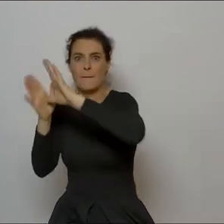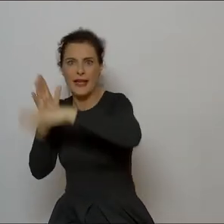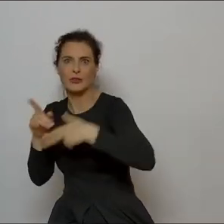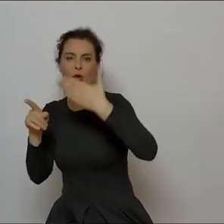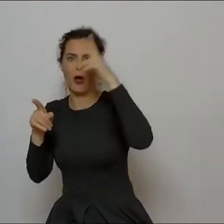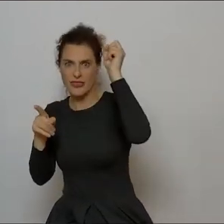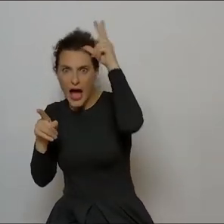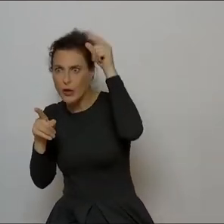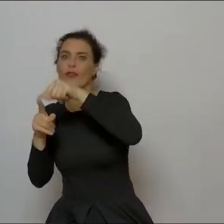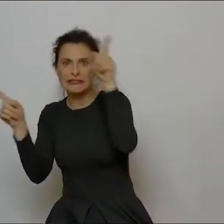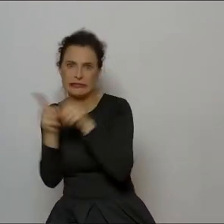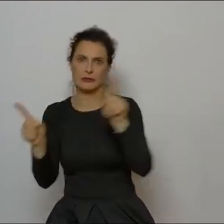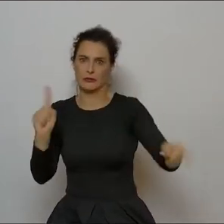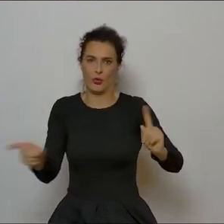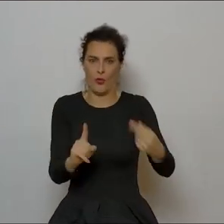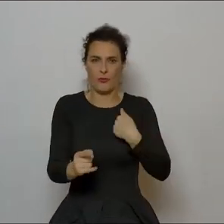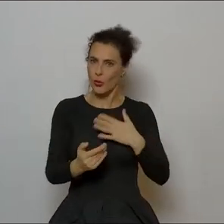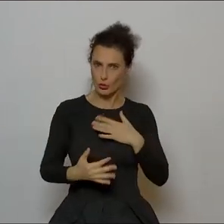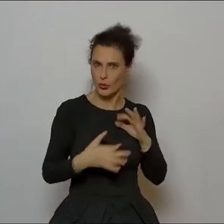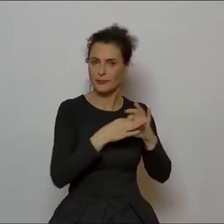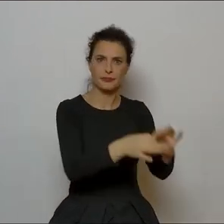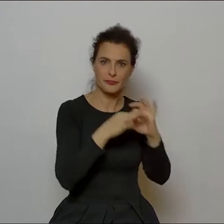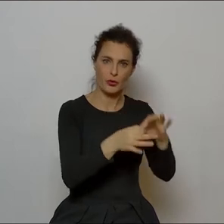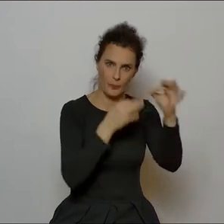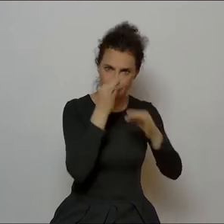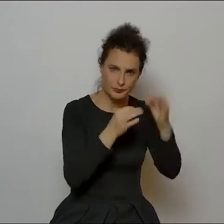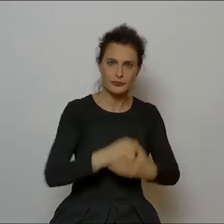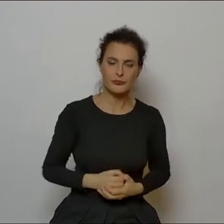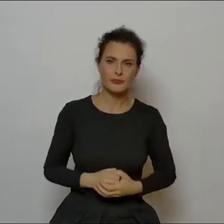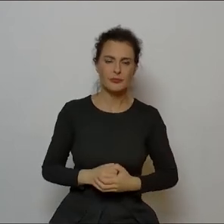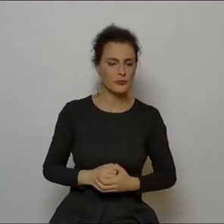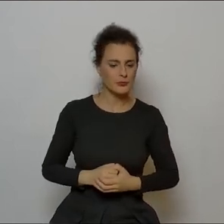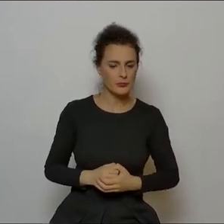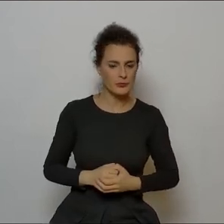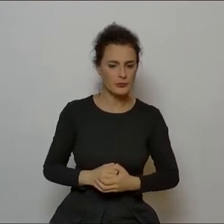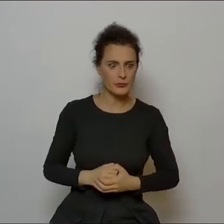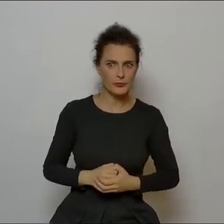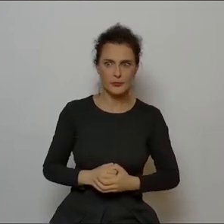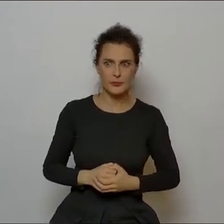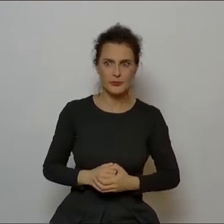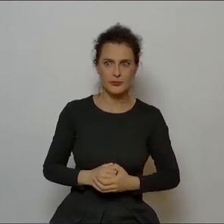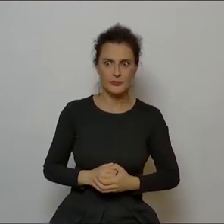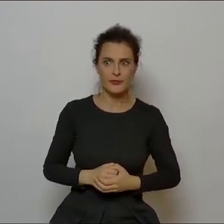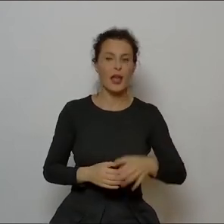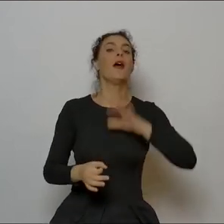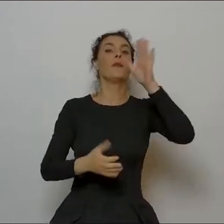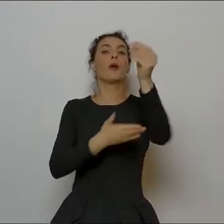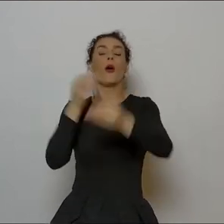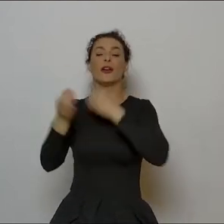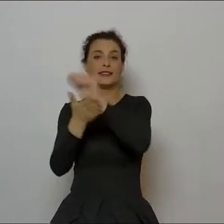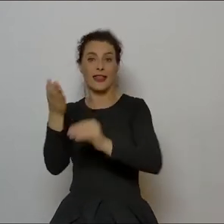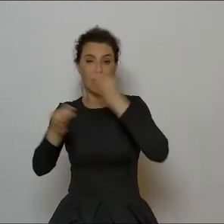IPT Wójciński, Bajdur Gucik i songwriterką, chyba tak najtrafnie można ją określić, Moniką